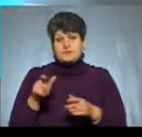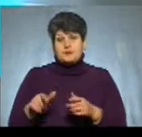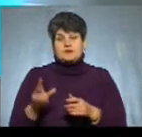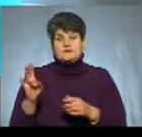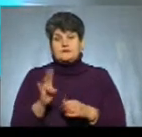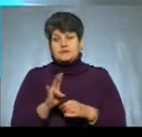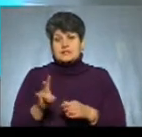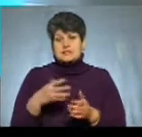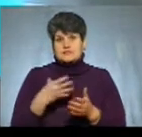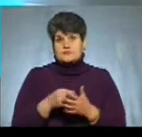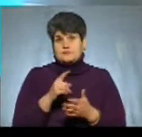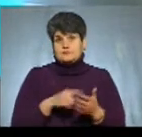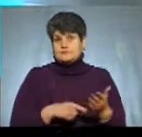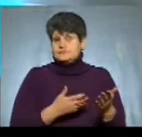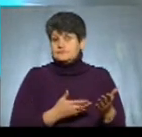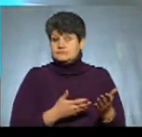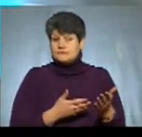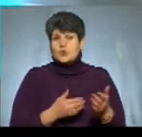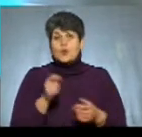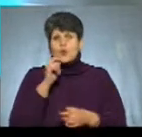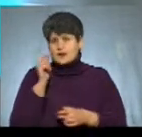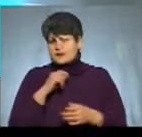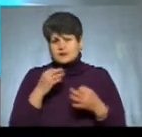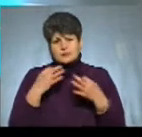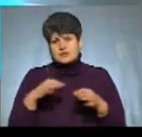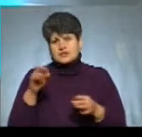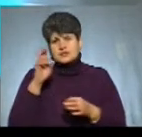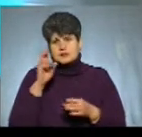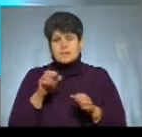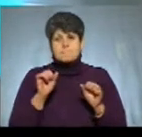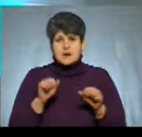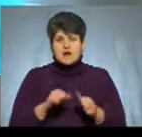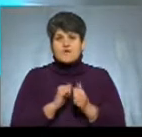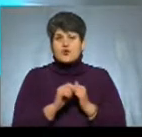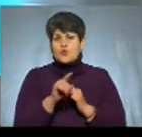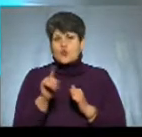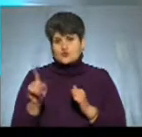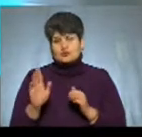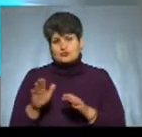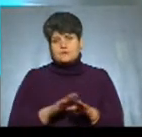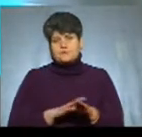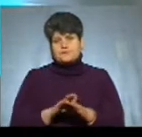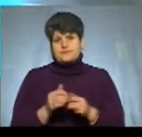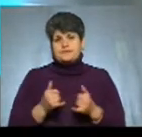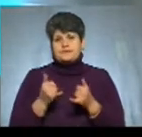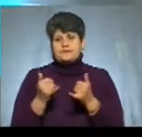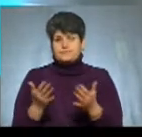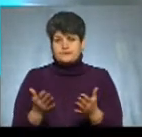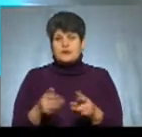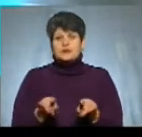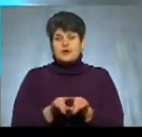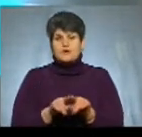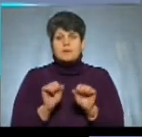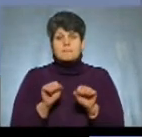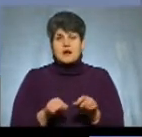за свої релігійні переконання. Україна – демократична держава, і право кожному буде дотримано. Рівно так само, як право тих